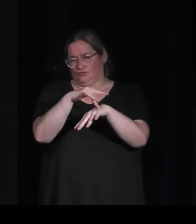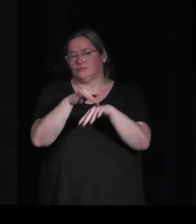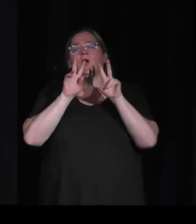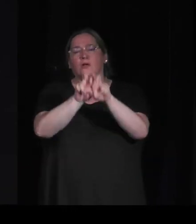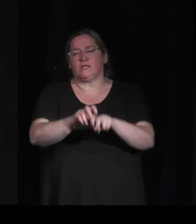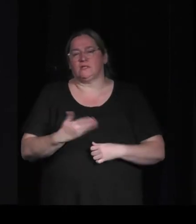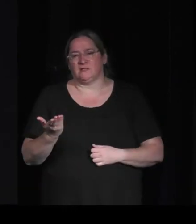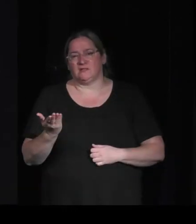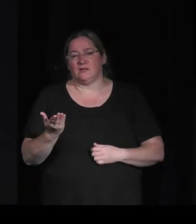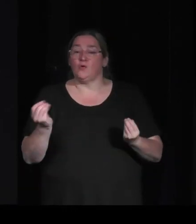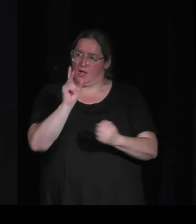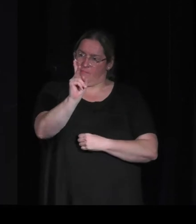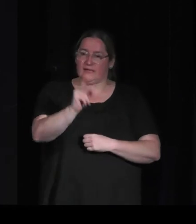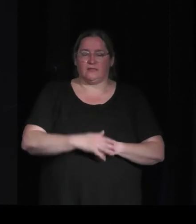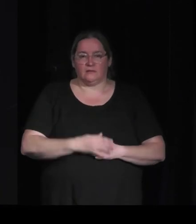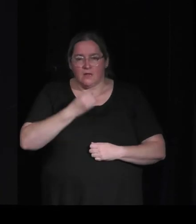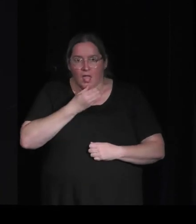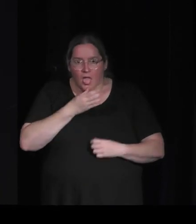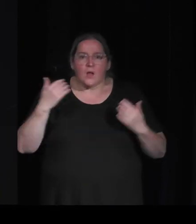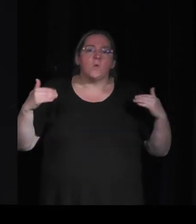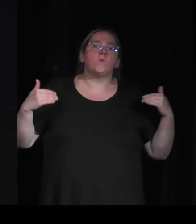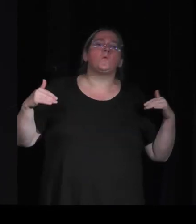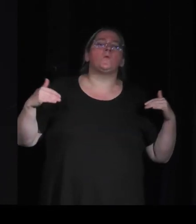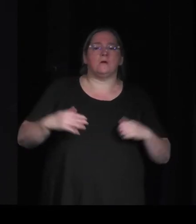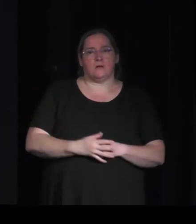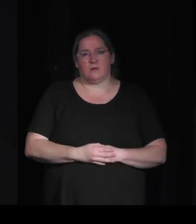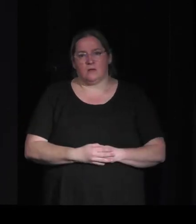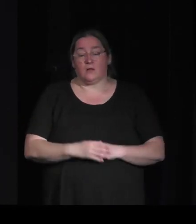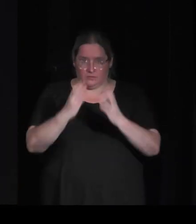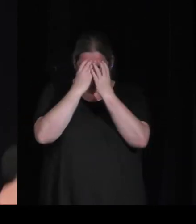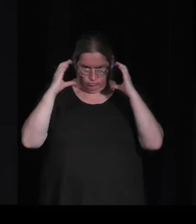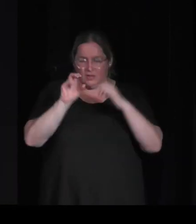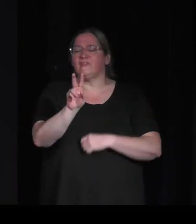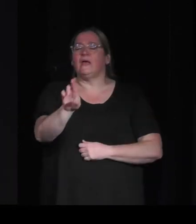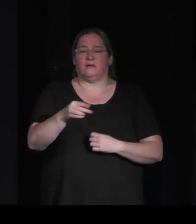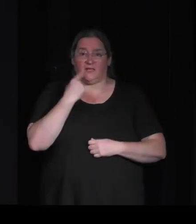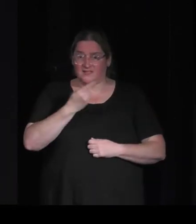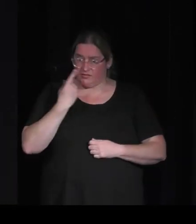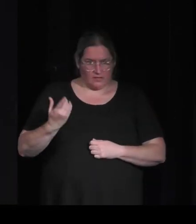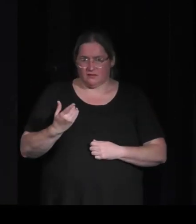là qui est sur Paris qui est assez impressionnante en termes de dispositifs elle est en VR donc vous êtes dans un vaisseau